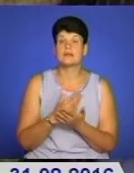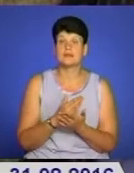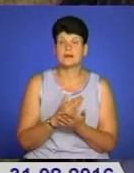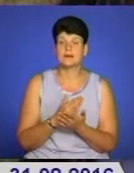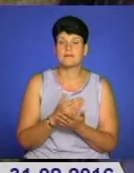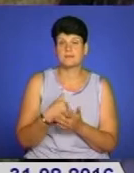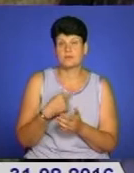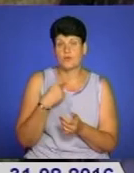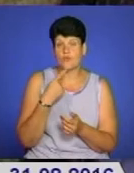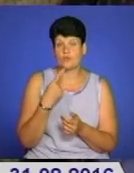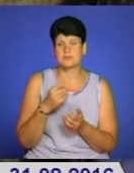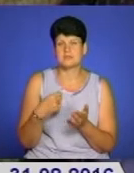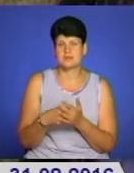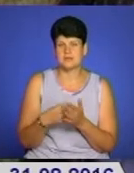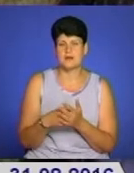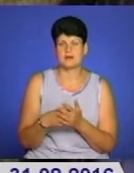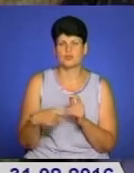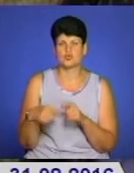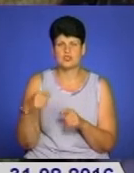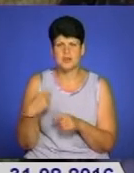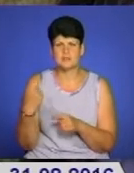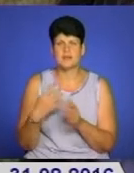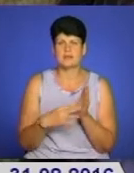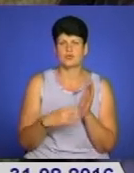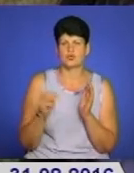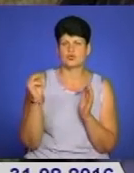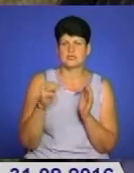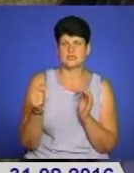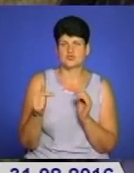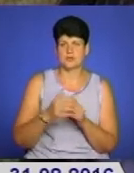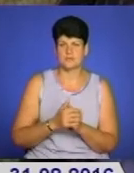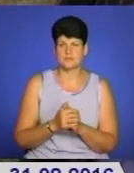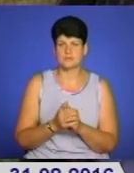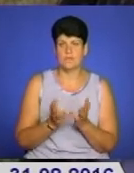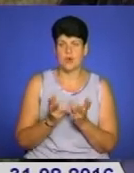він мені каже, ну там за матеріальні ущаджи, все, 90 тисяч мені ж нарахували.